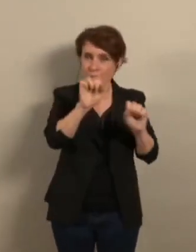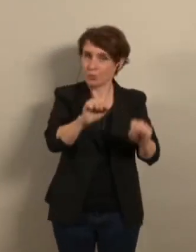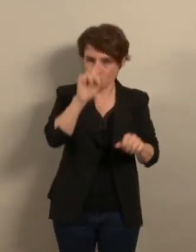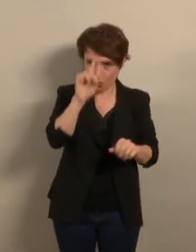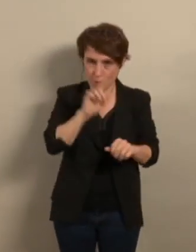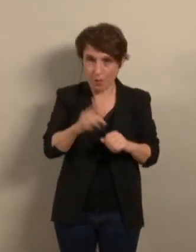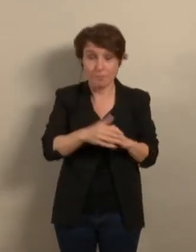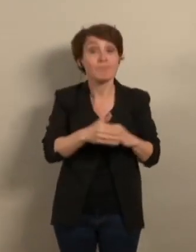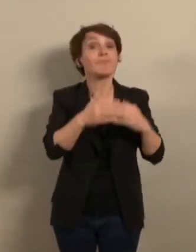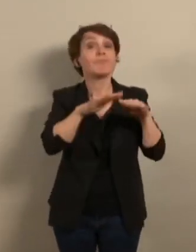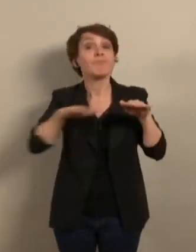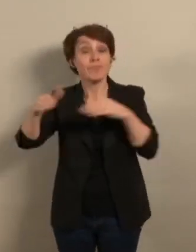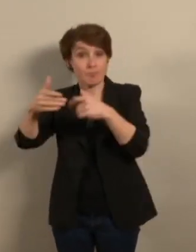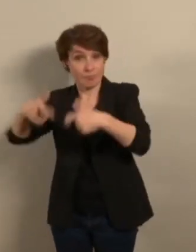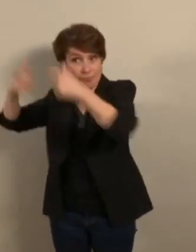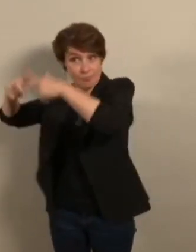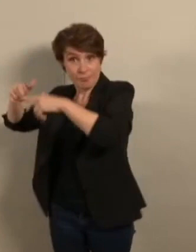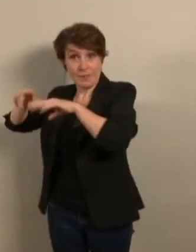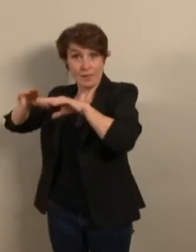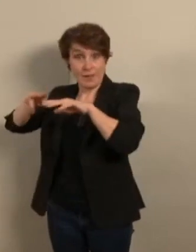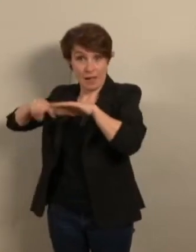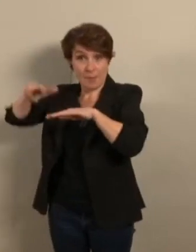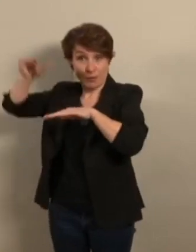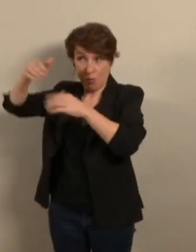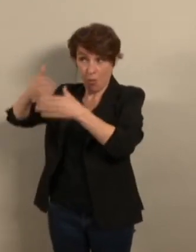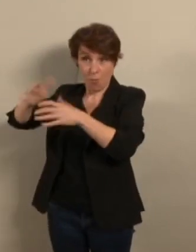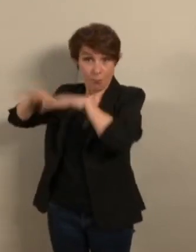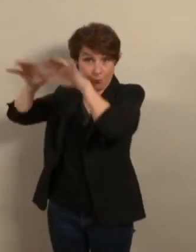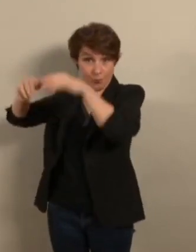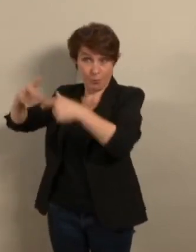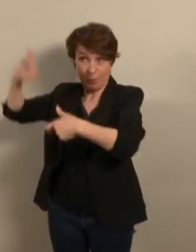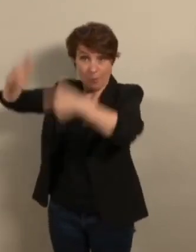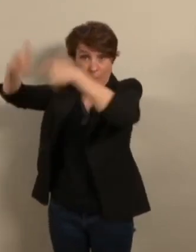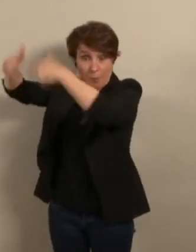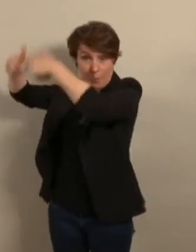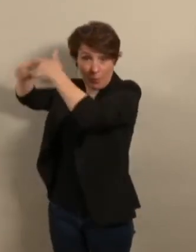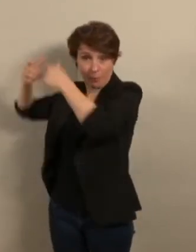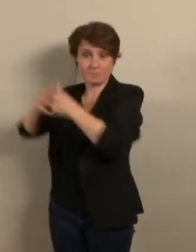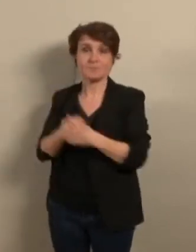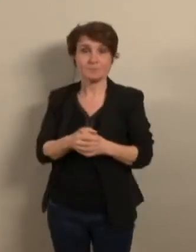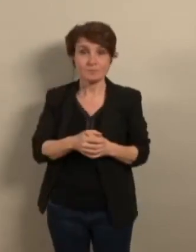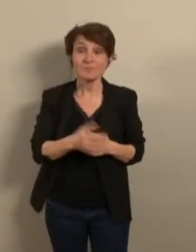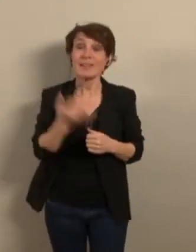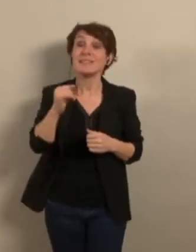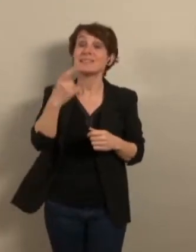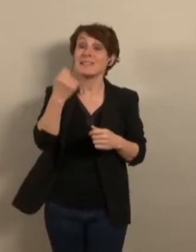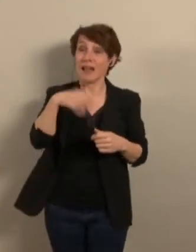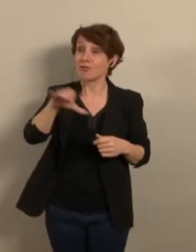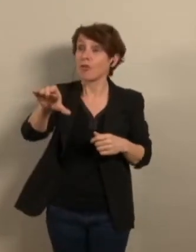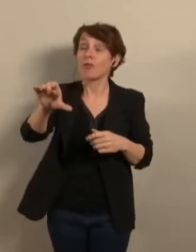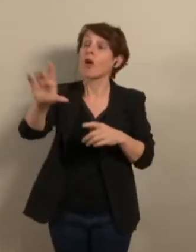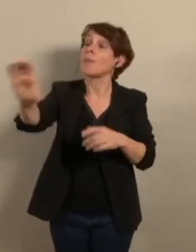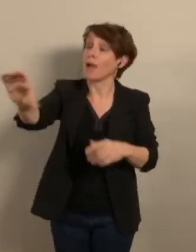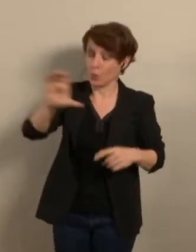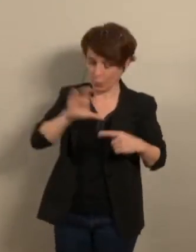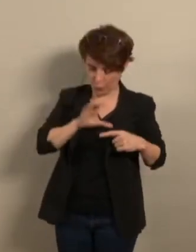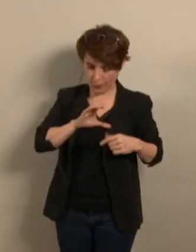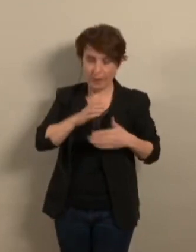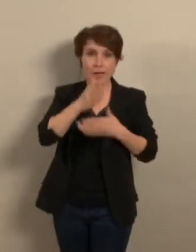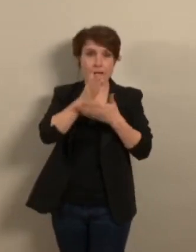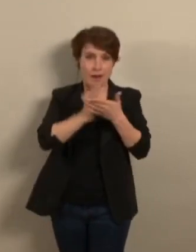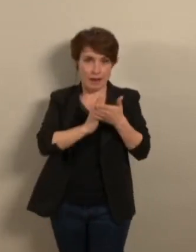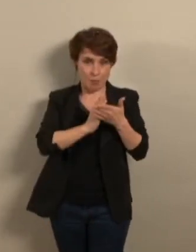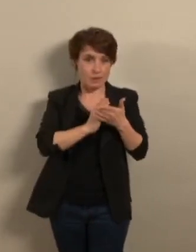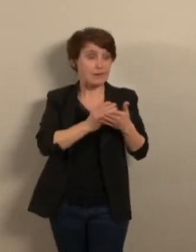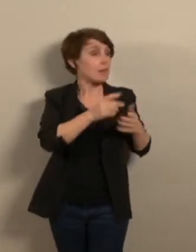Les économies de fonctionnement et les recettes de la vente seraient affectées pour moitié à l'engagement de travaux de rénovation des locaux vides appartenant à la ville